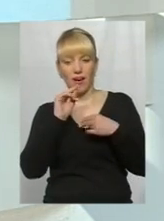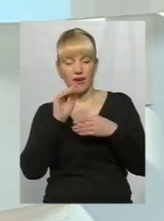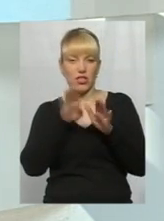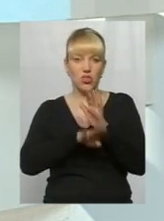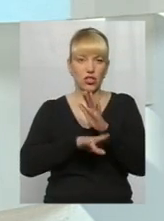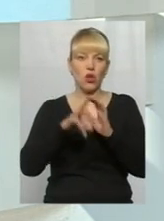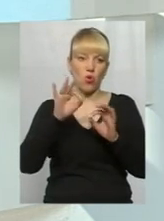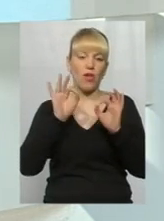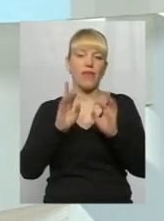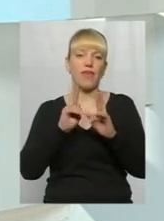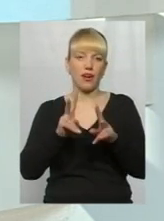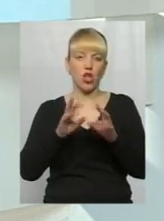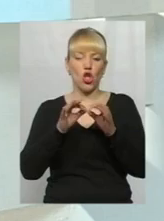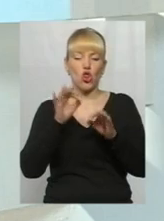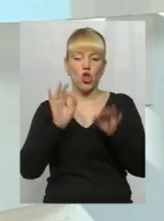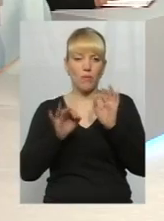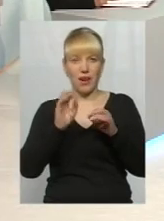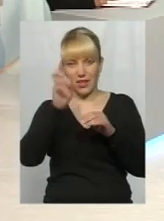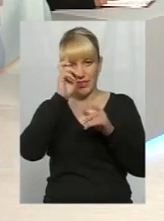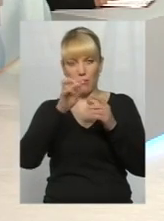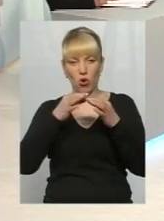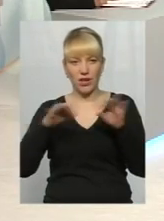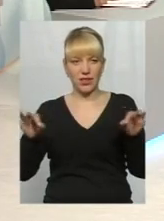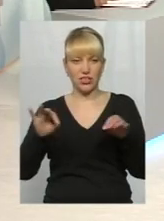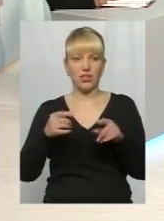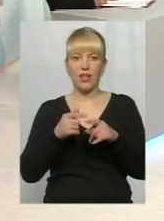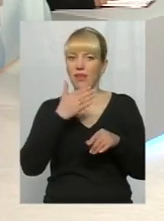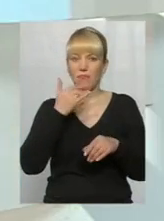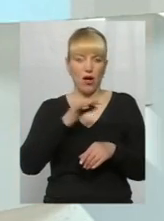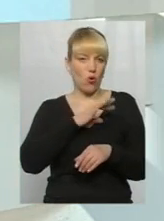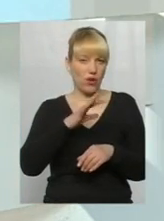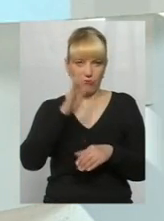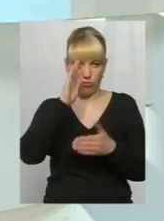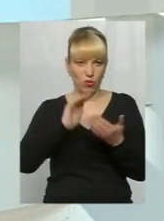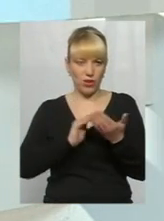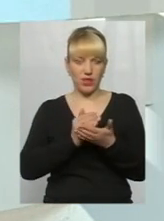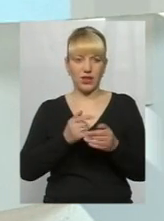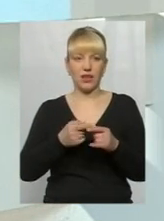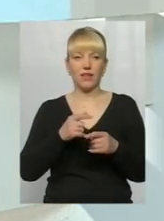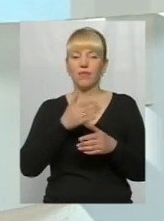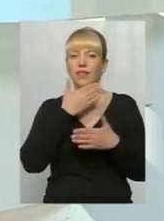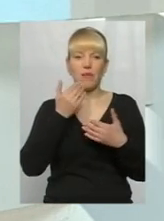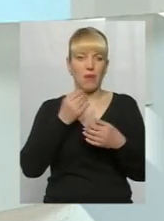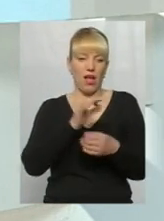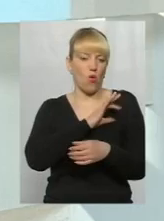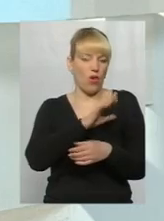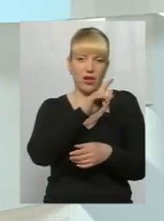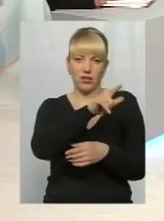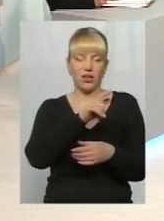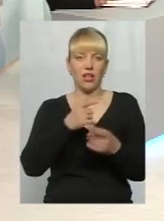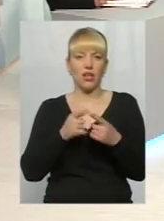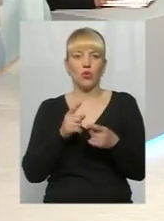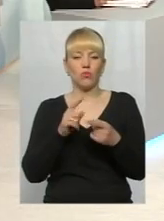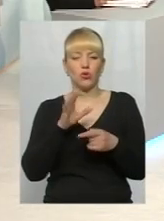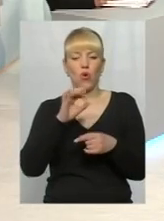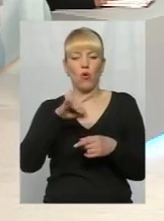як нормальна демократична держава. Перепрошую, ви маєте на увазі, немає олігархії в політиці? Немає олігархії як такої, тому що олігархія – це зрощення